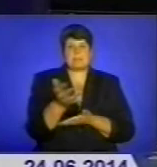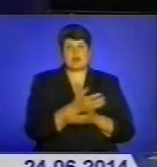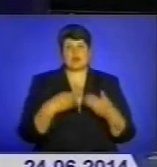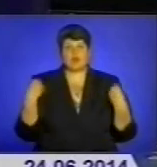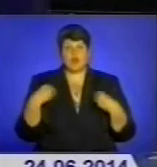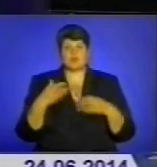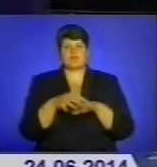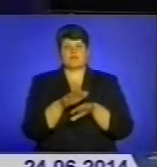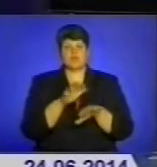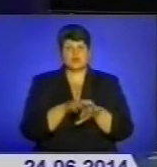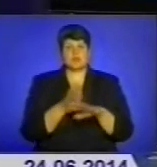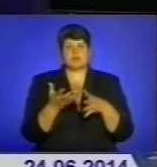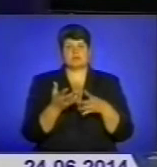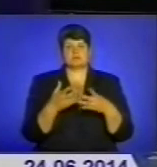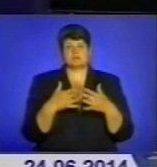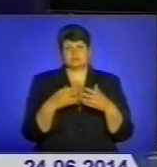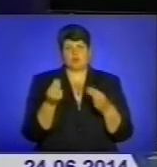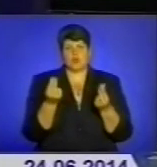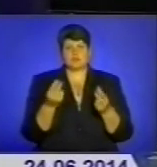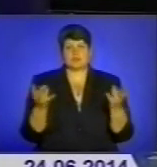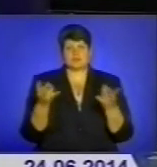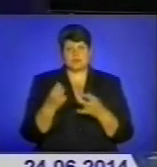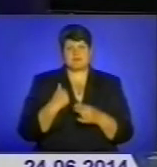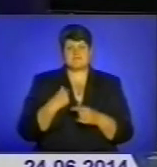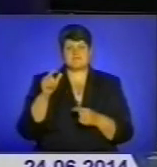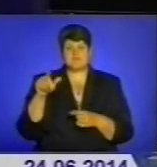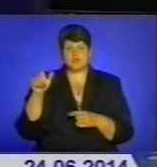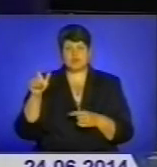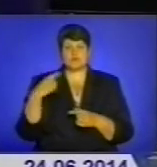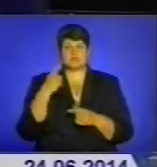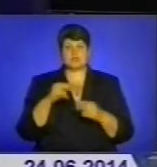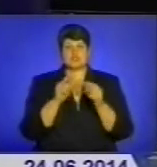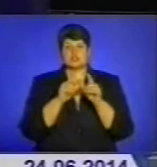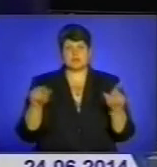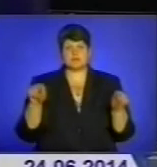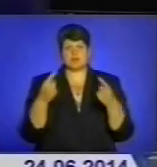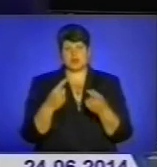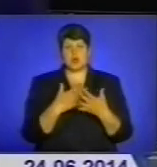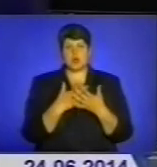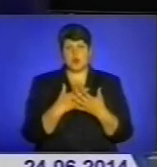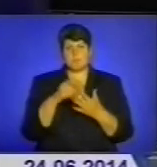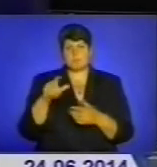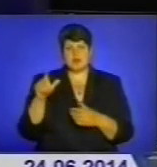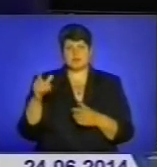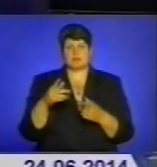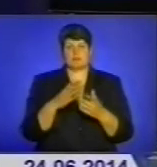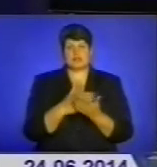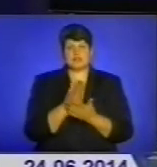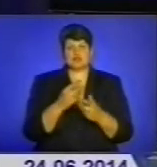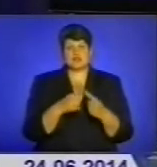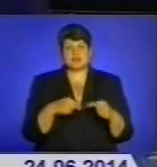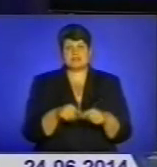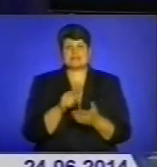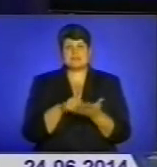взуття, спорядження і кошти на потреби військових. Обласний штаб нещодавно створили громадські та політичні організації міста, щоб